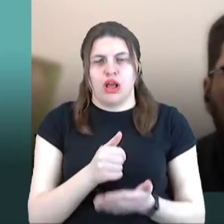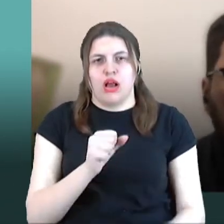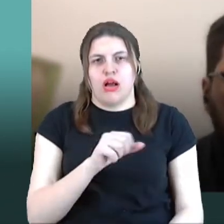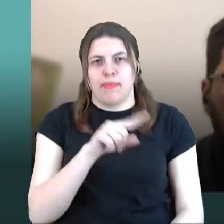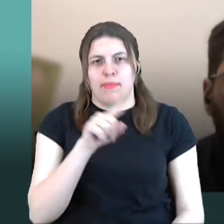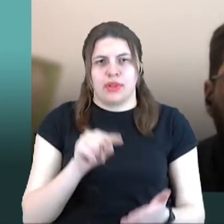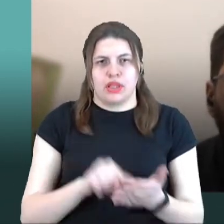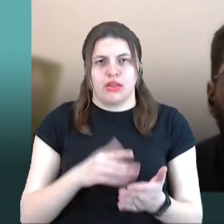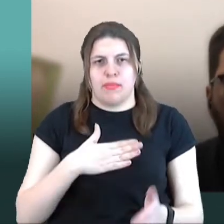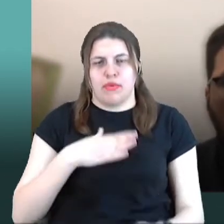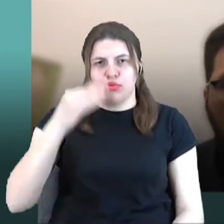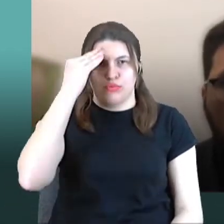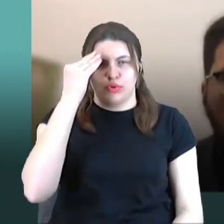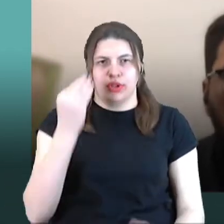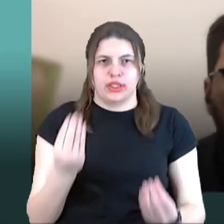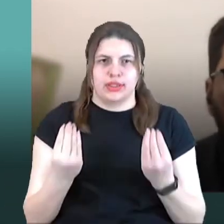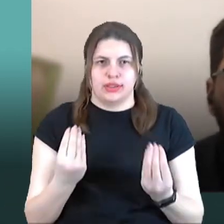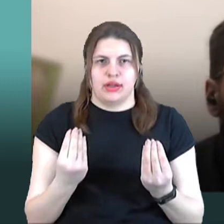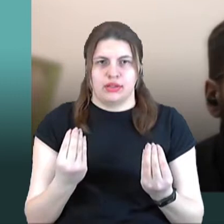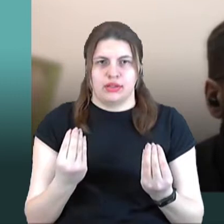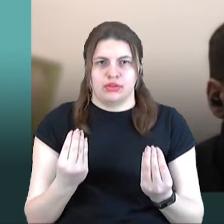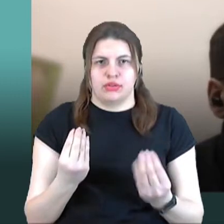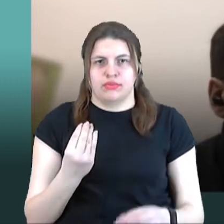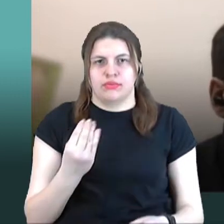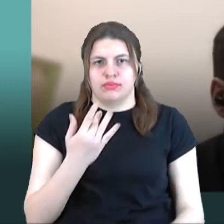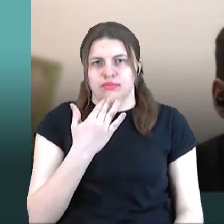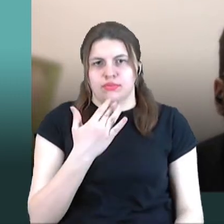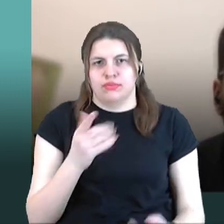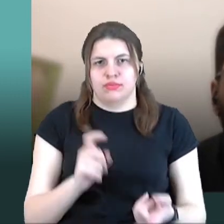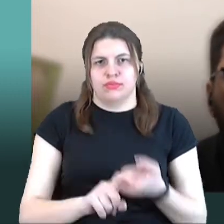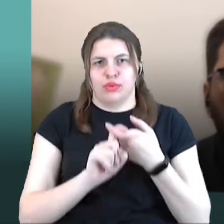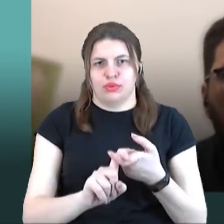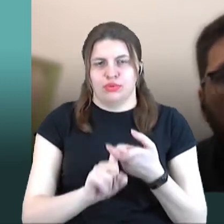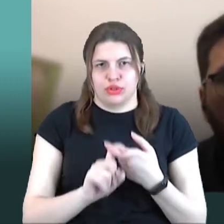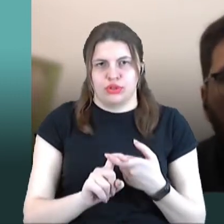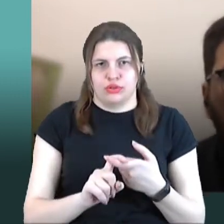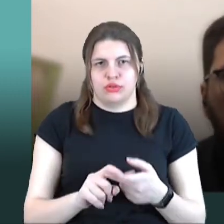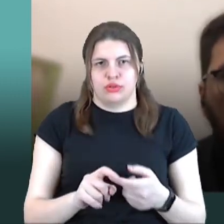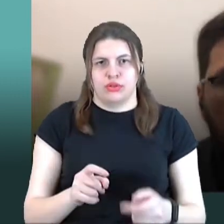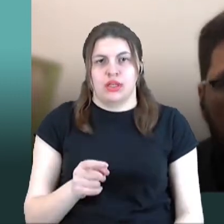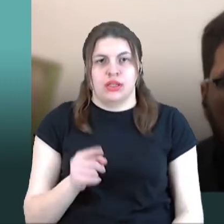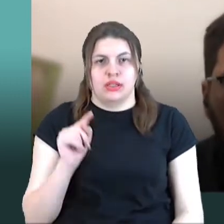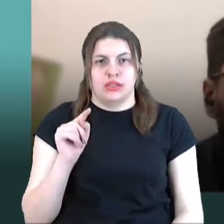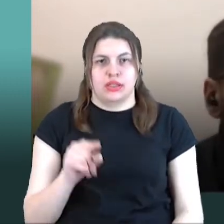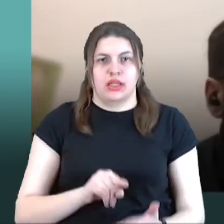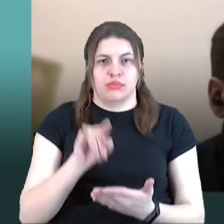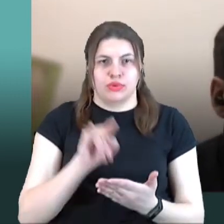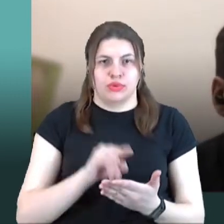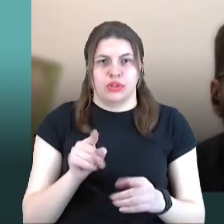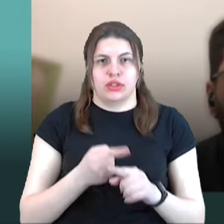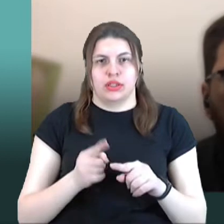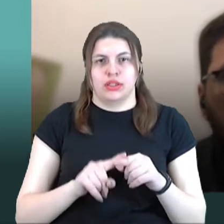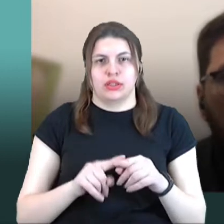мою думку, якісних наземних сполучень. Тому що, погоджуся з колегами, ті аеропорти або аеродроми, які сьогодні є